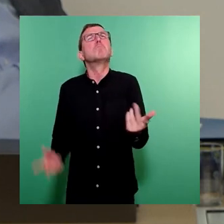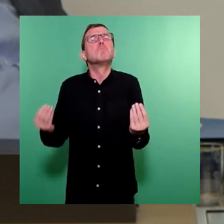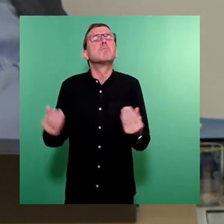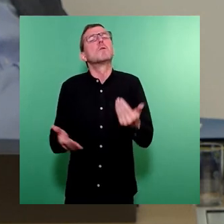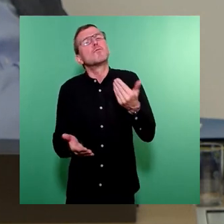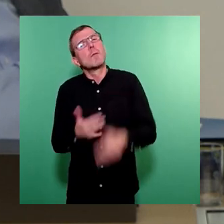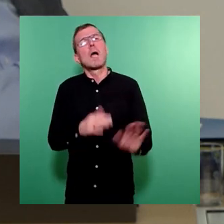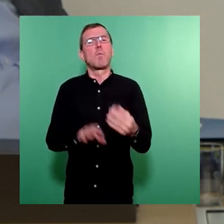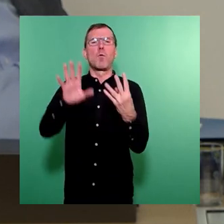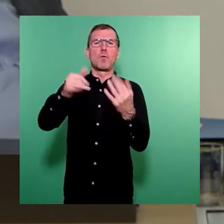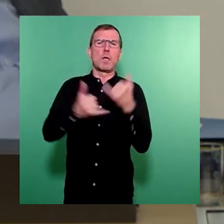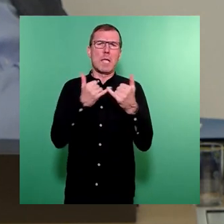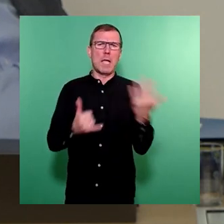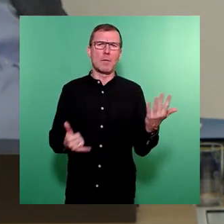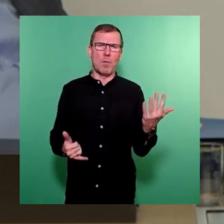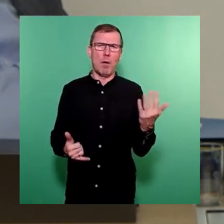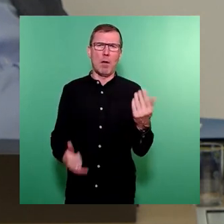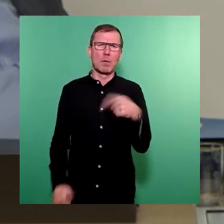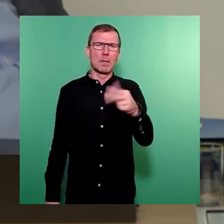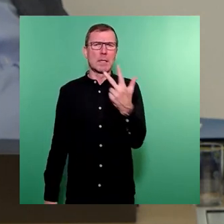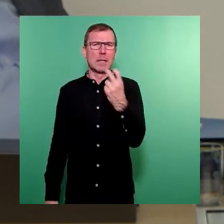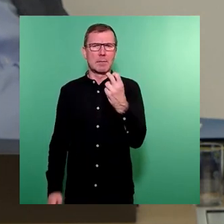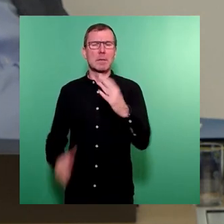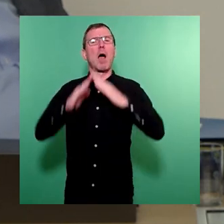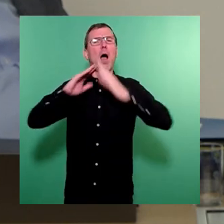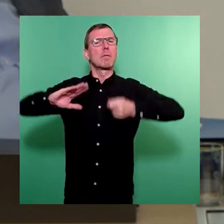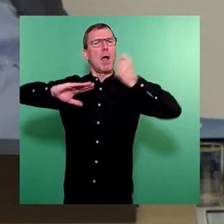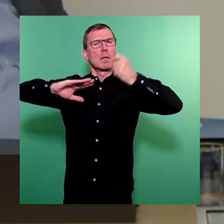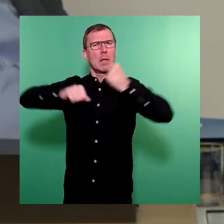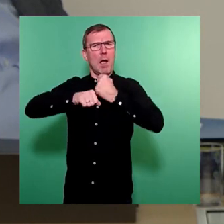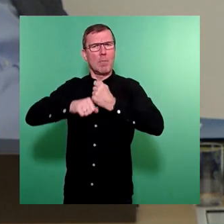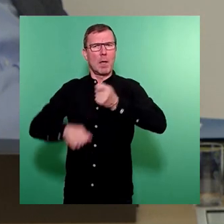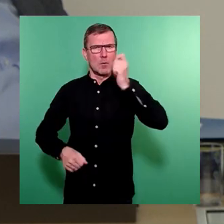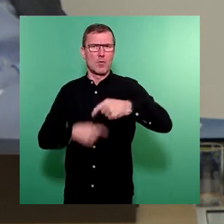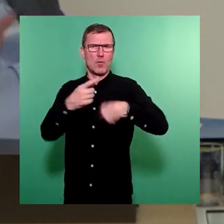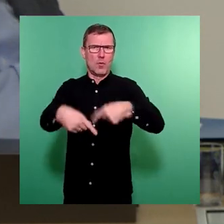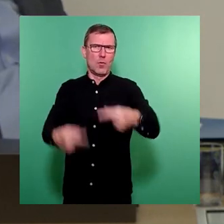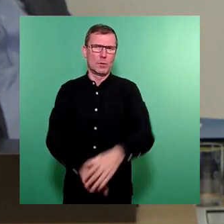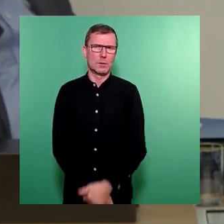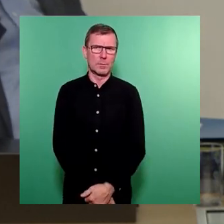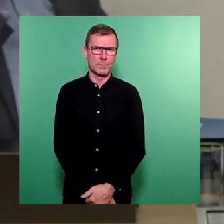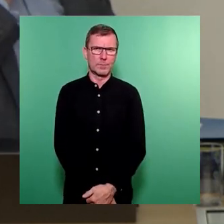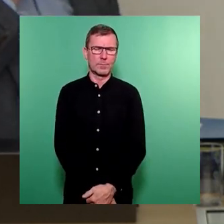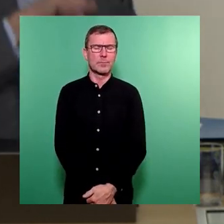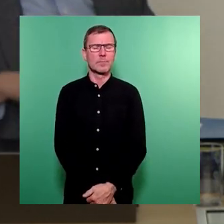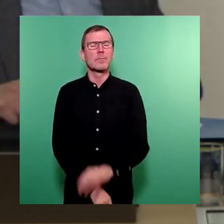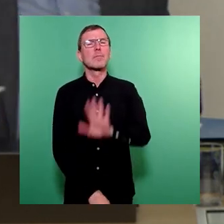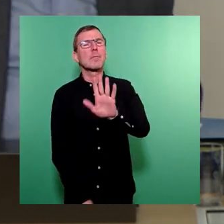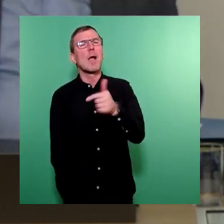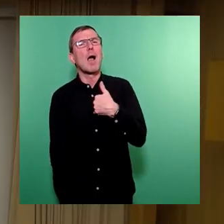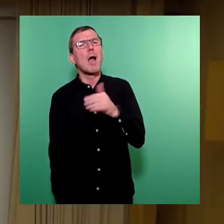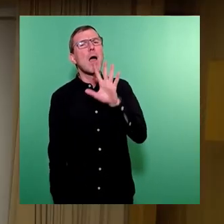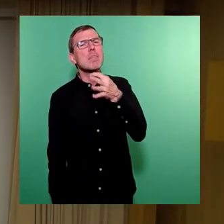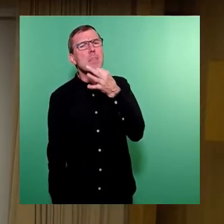dem 9. Januar 2023 die Dachdeckerarbeiten beginnen können. Erlauben Sie mir eine Nachfrage und zwar,